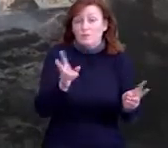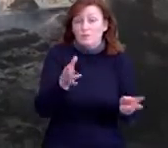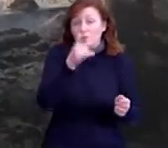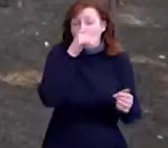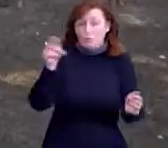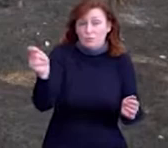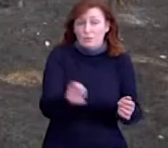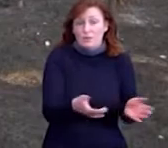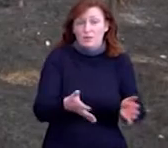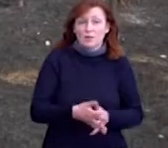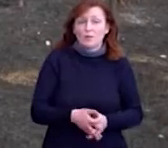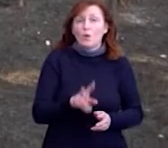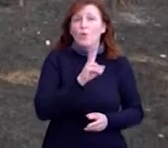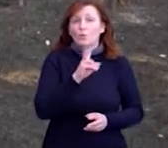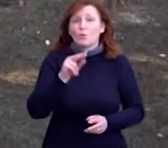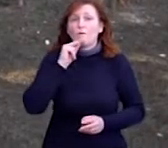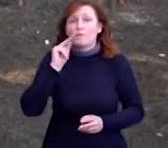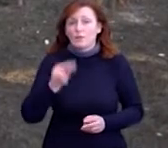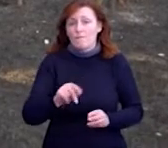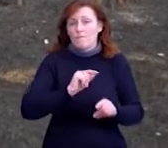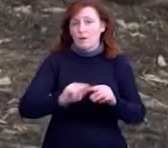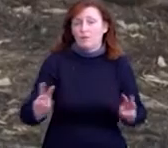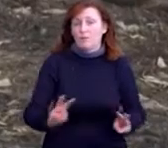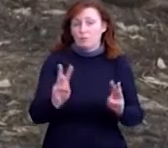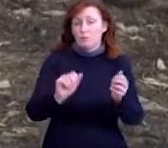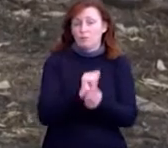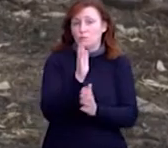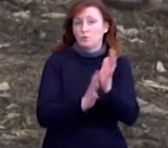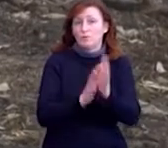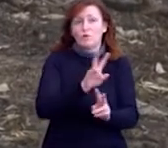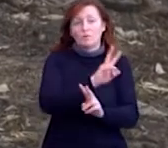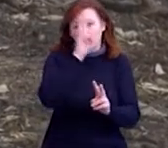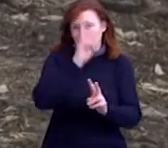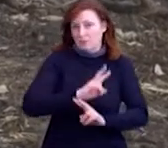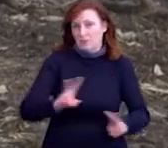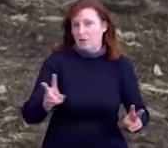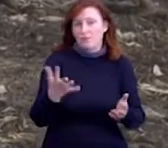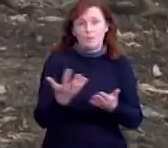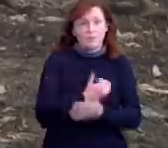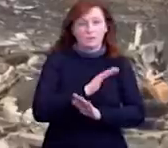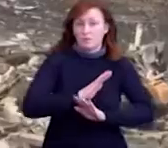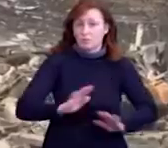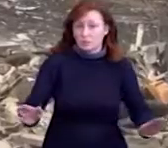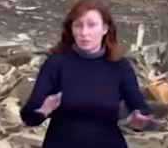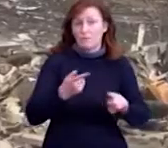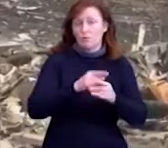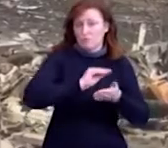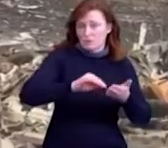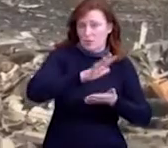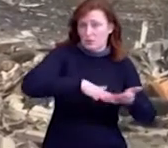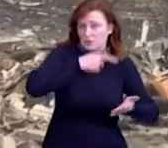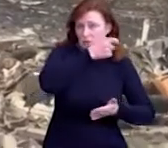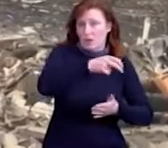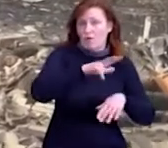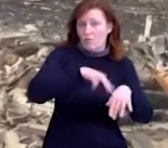сухої трави. Хто підпалив суху траву біля села, не знайшли. Люди не писали заяву до поліції, кримінальне провадження з цього приводу